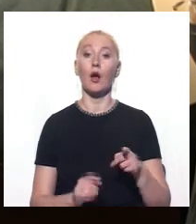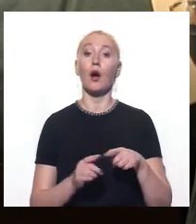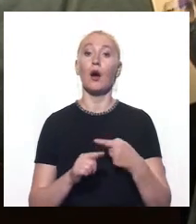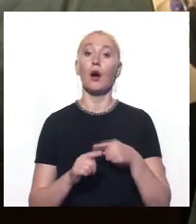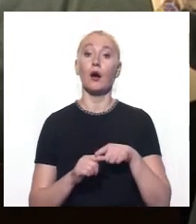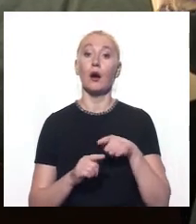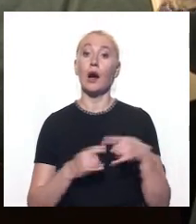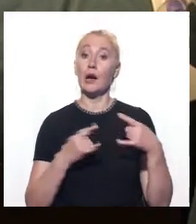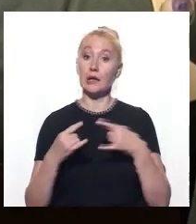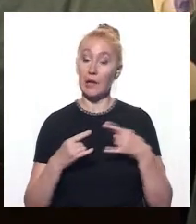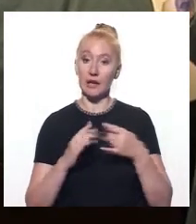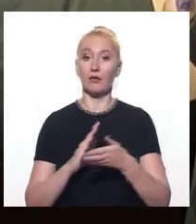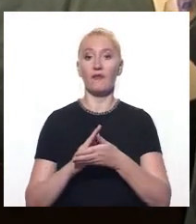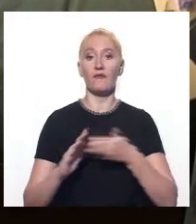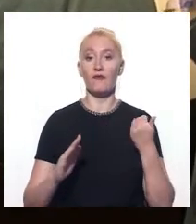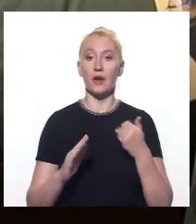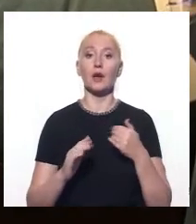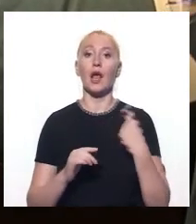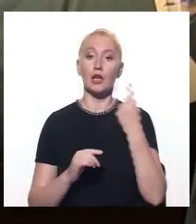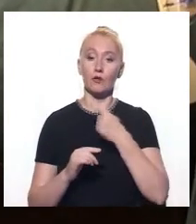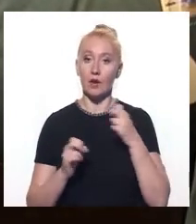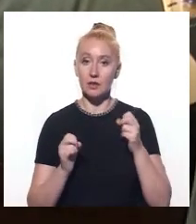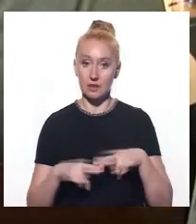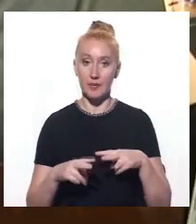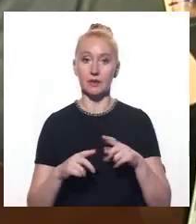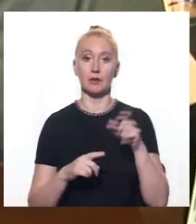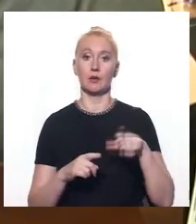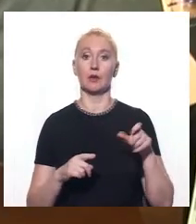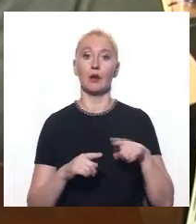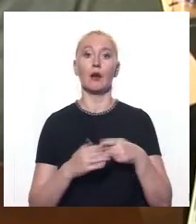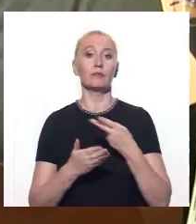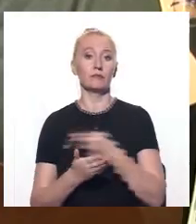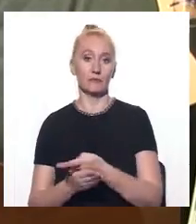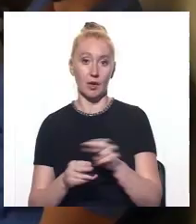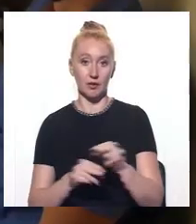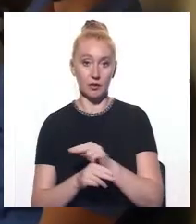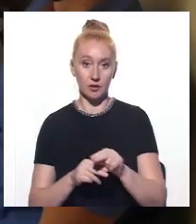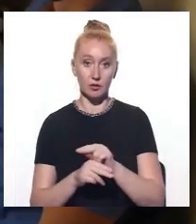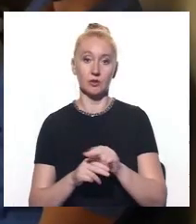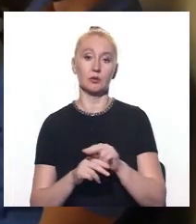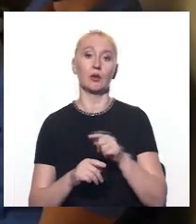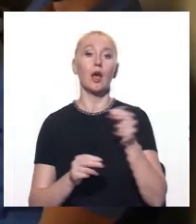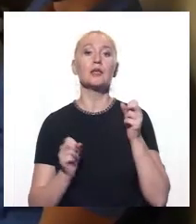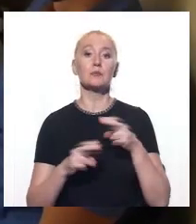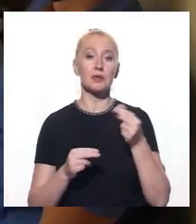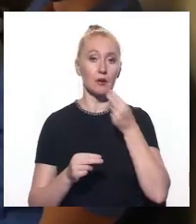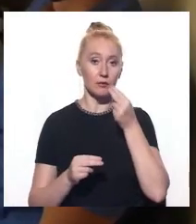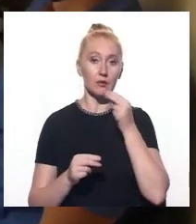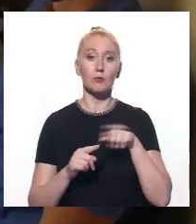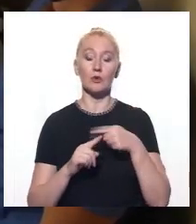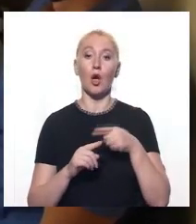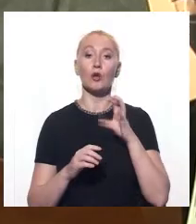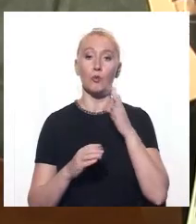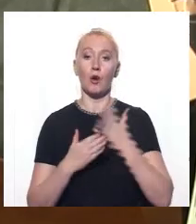Рентген, виклик індивідуального спеціаліста, утримання на стаціонарі спеціальне харчування, оскільки собаку